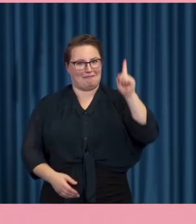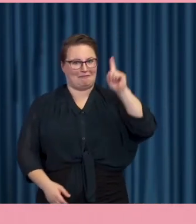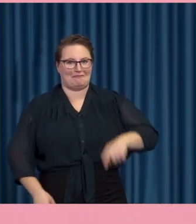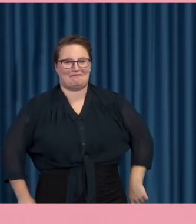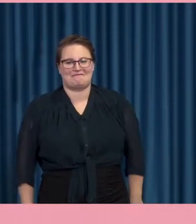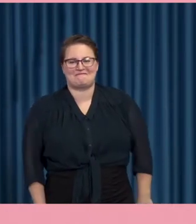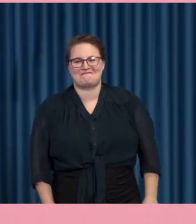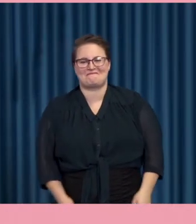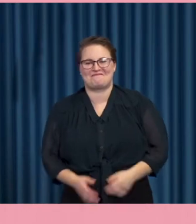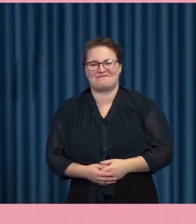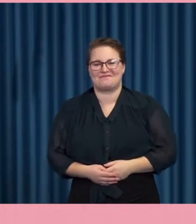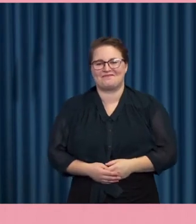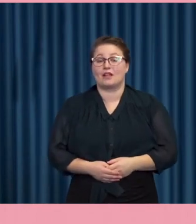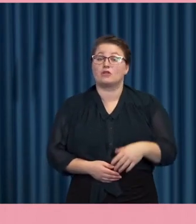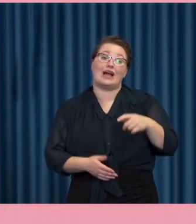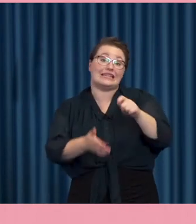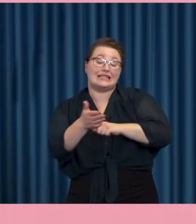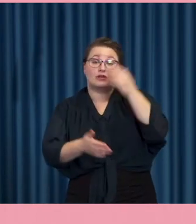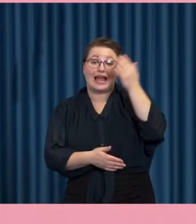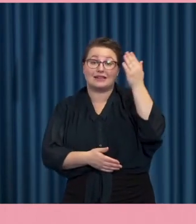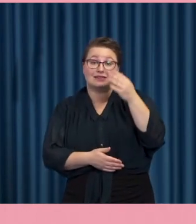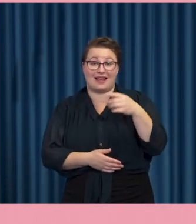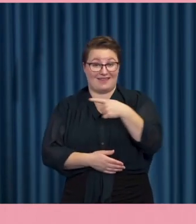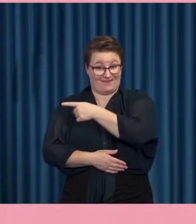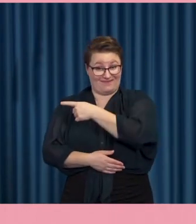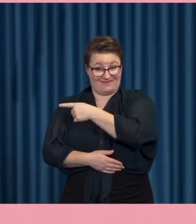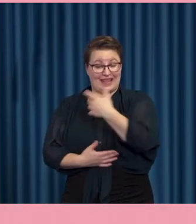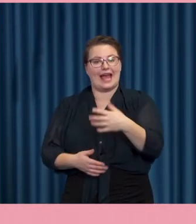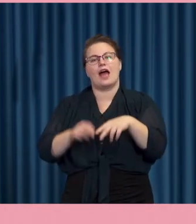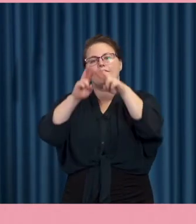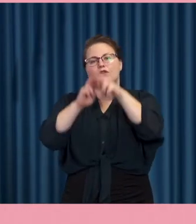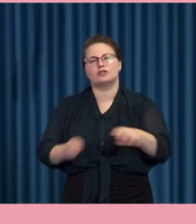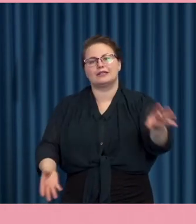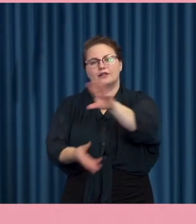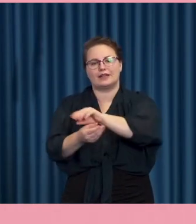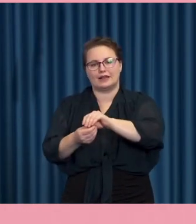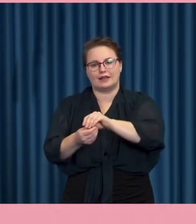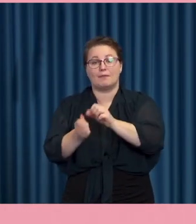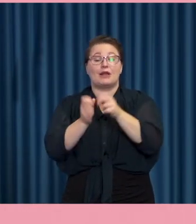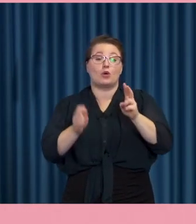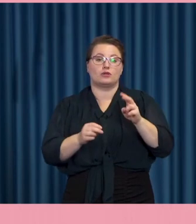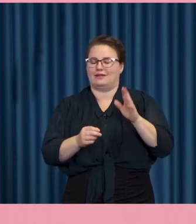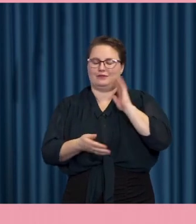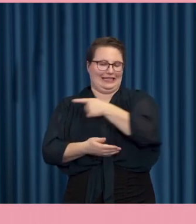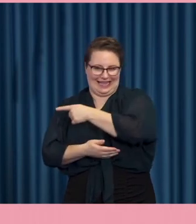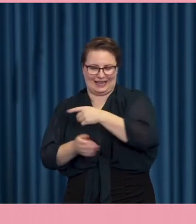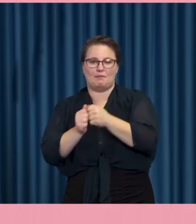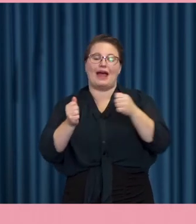Så ett läpstips är ju den forskningsöversikten men också gjorde Digitaliseringsrådet en